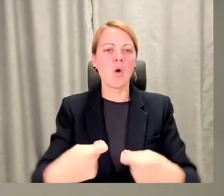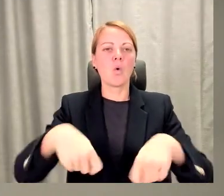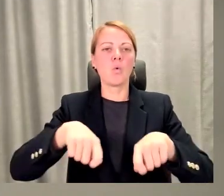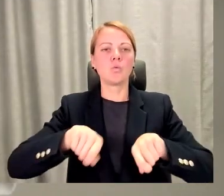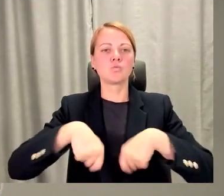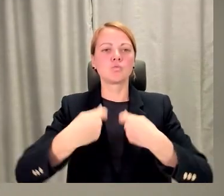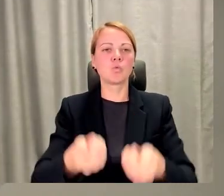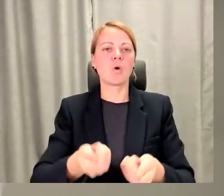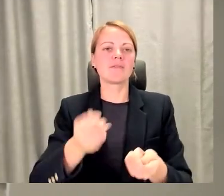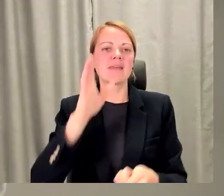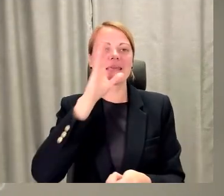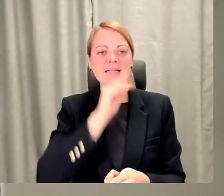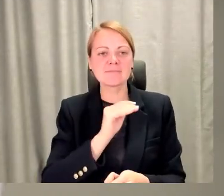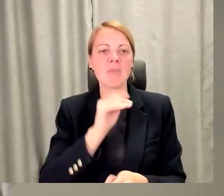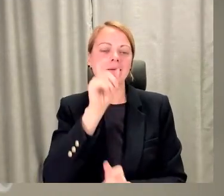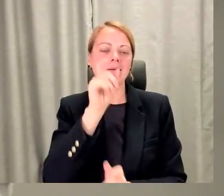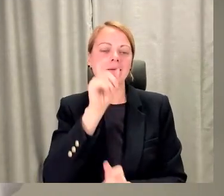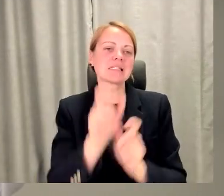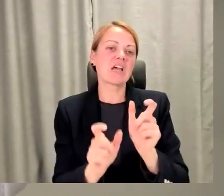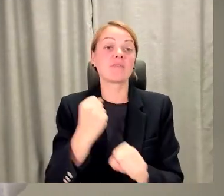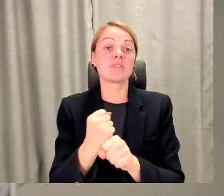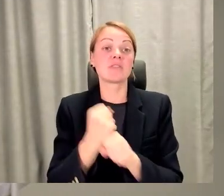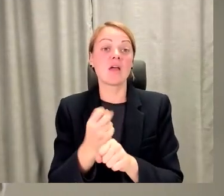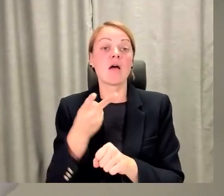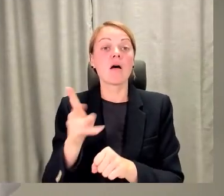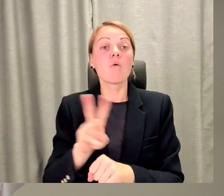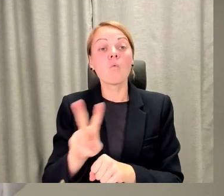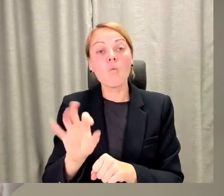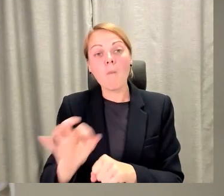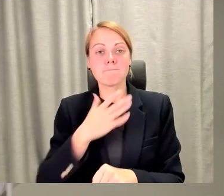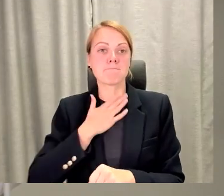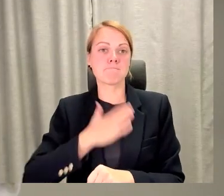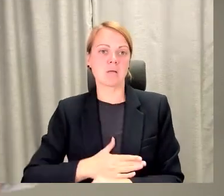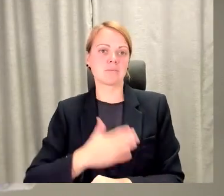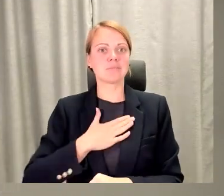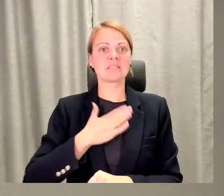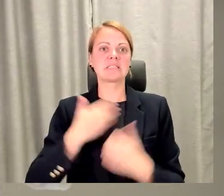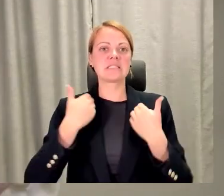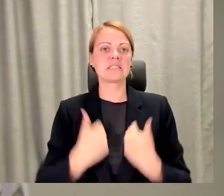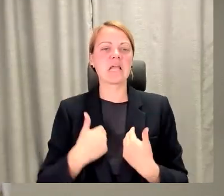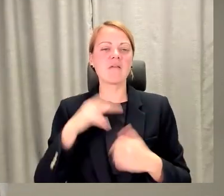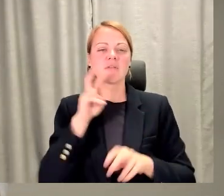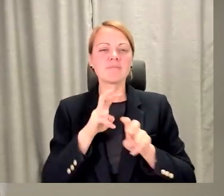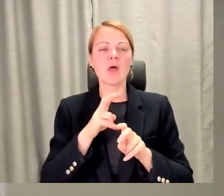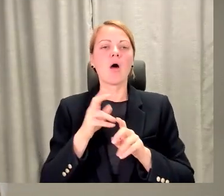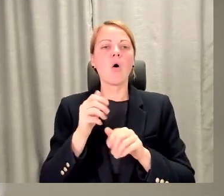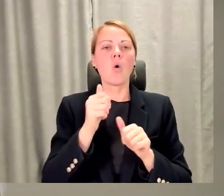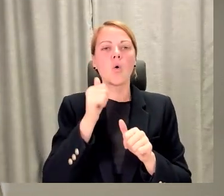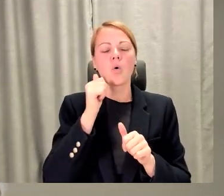cilvēkam darīt to, ko viņam patīk darīt, atrast sevi, un tos rutīnas darbus vai